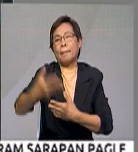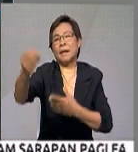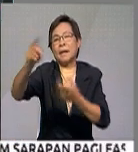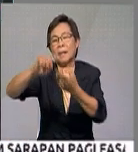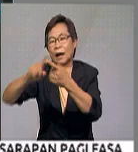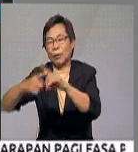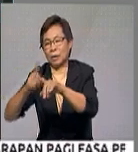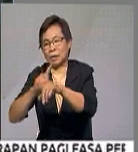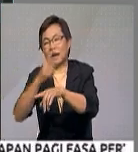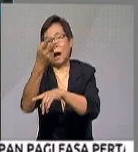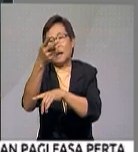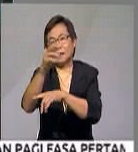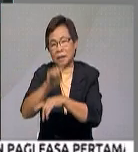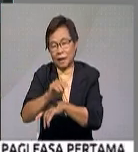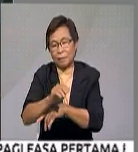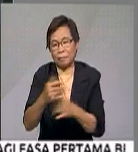di Angkasa Puri.